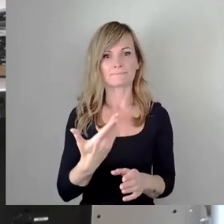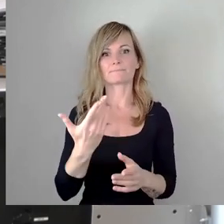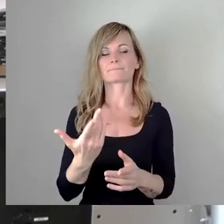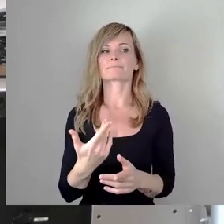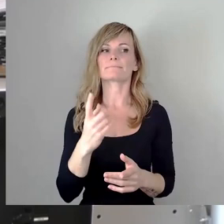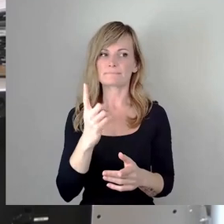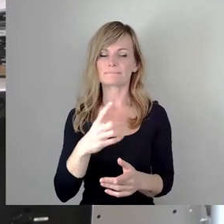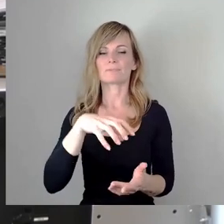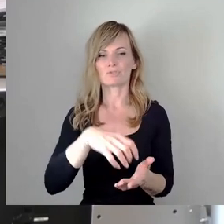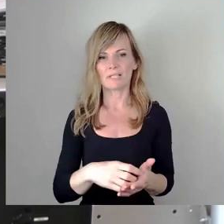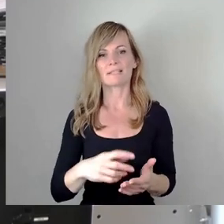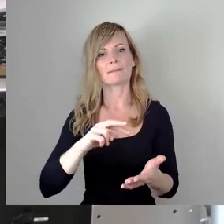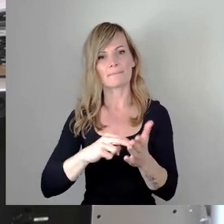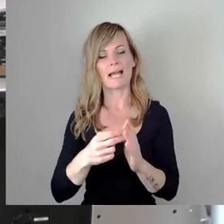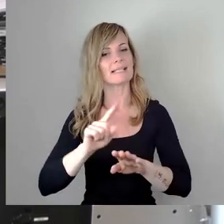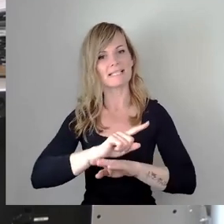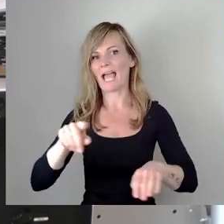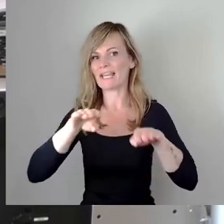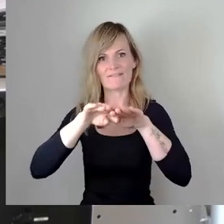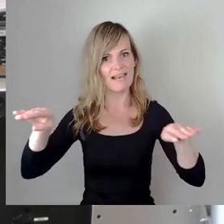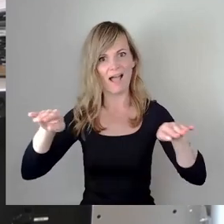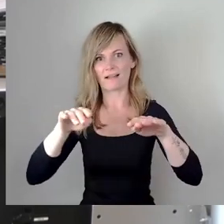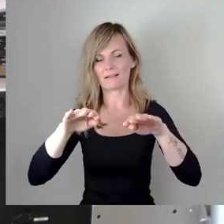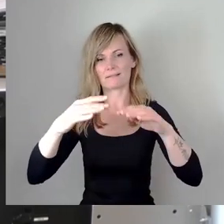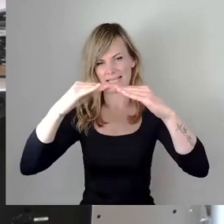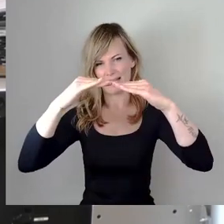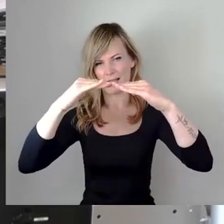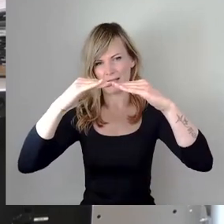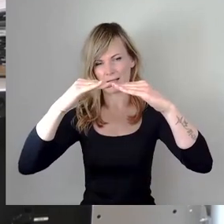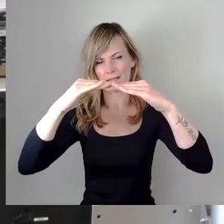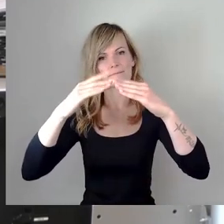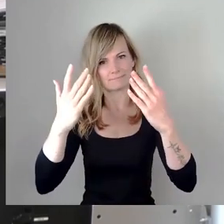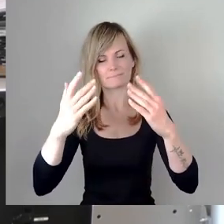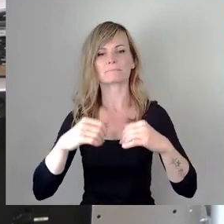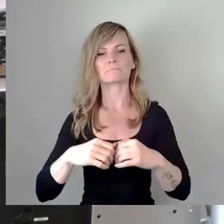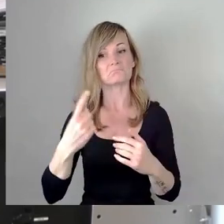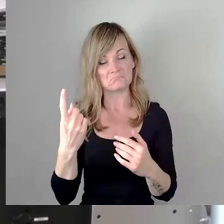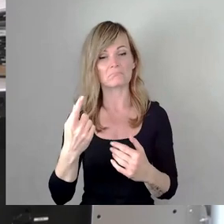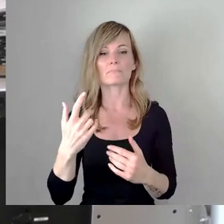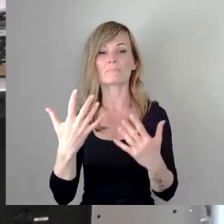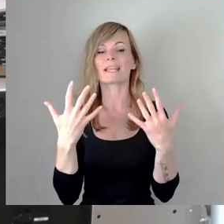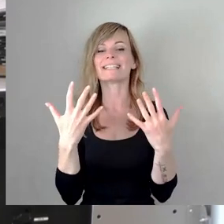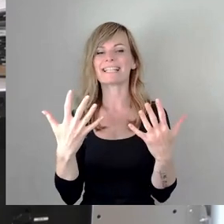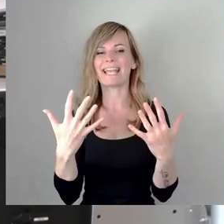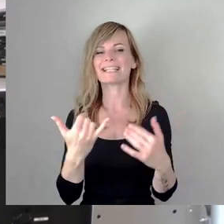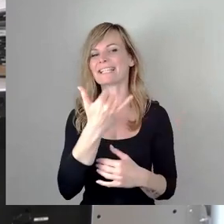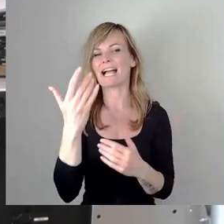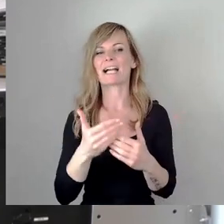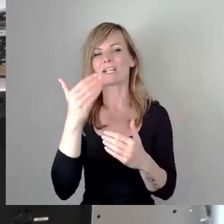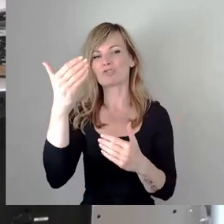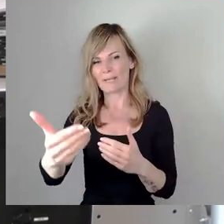demzufolge können wir davon ausgehen, das wird eine der wenigen Turnhallen sein, die nach zehn Jahren immer noch dasteht und es nicht reinregnet, was uns freuen wird.